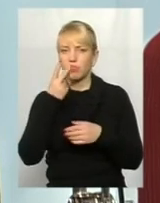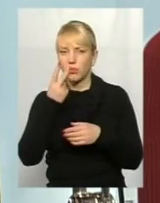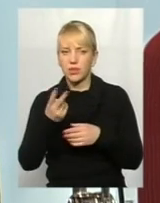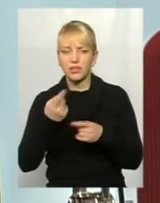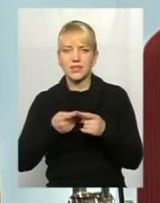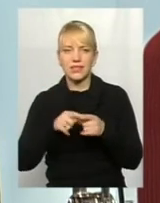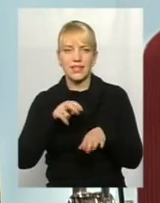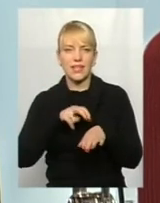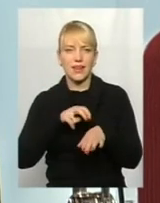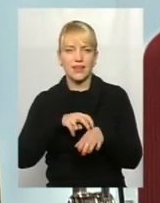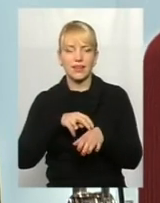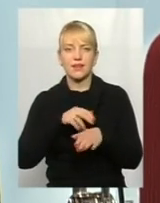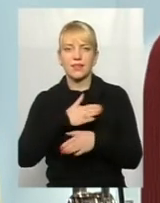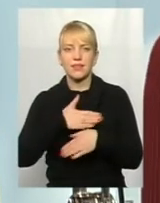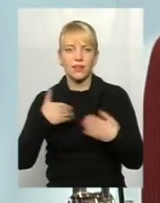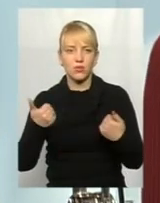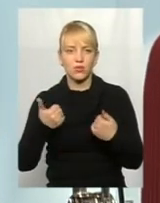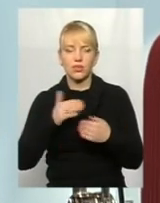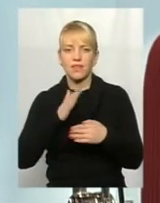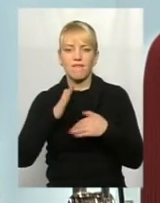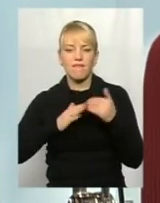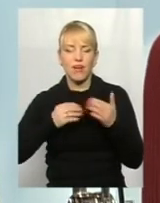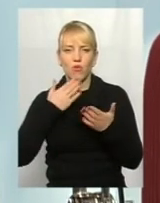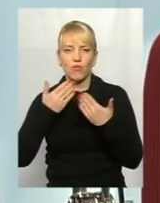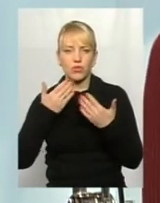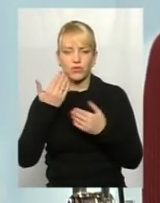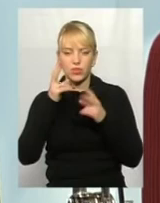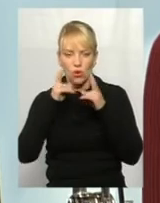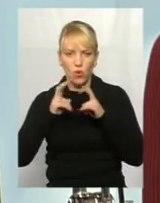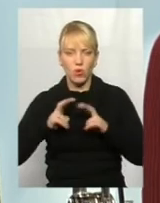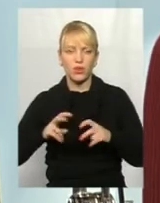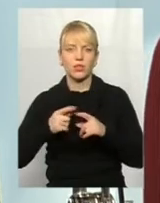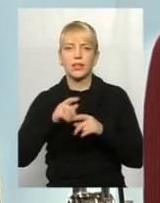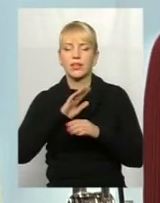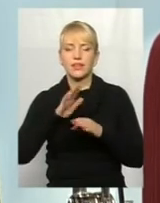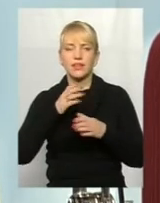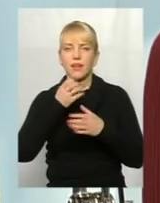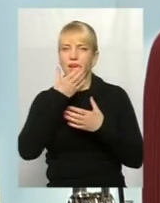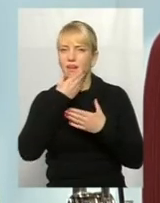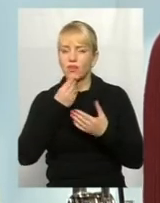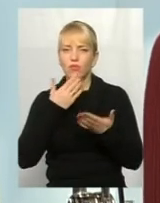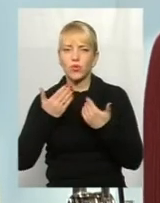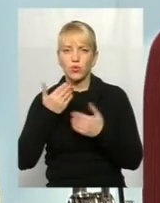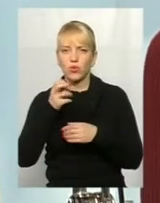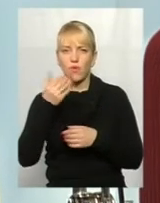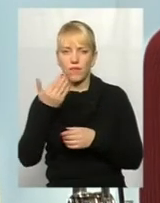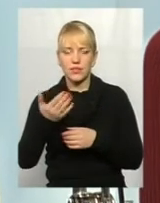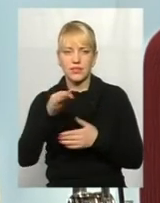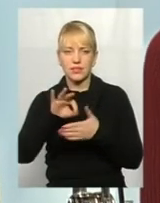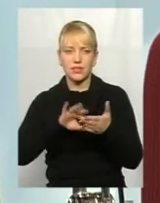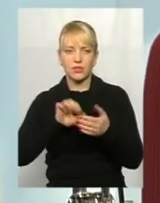лікар не фахово підійшов до вашого огляду, негуманно віднісця до вас. Ви можете відразу підійти